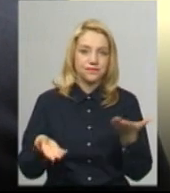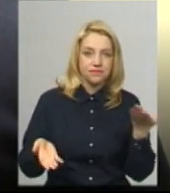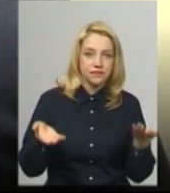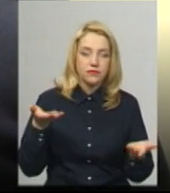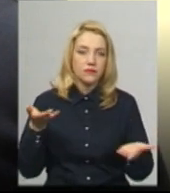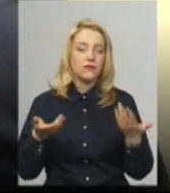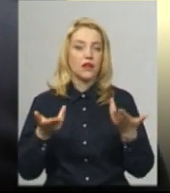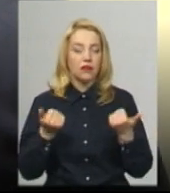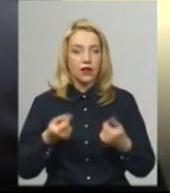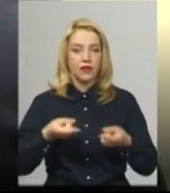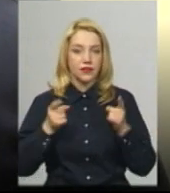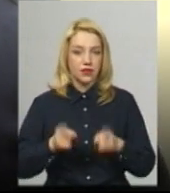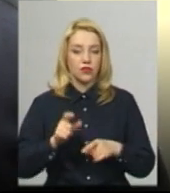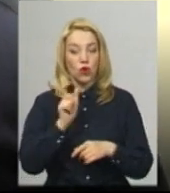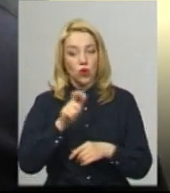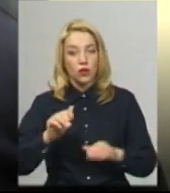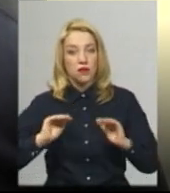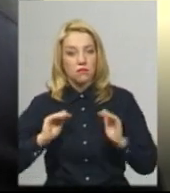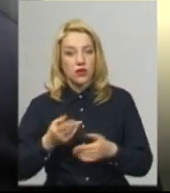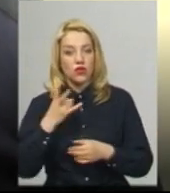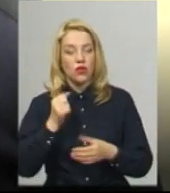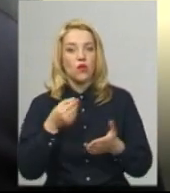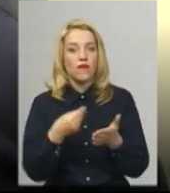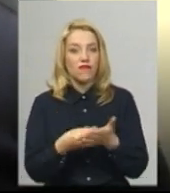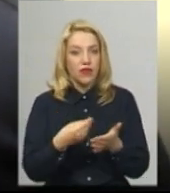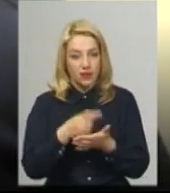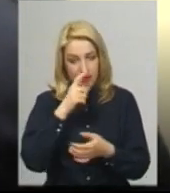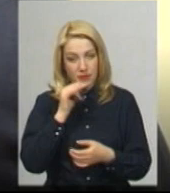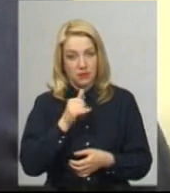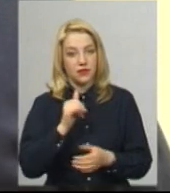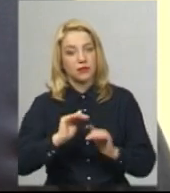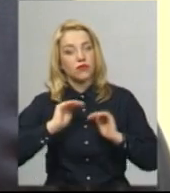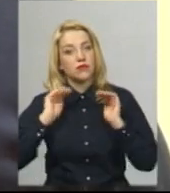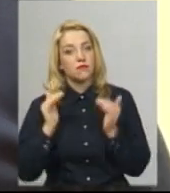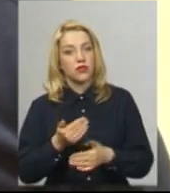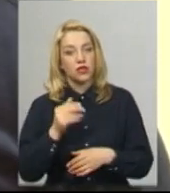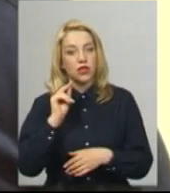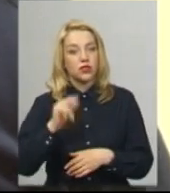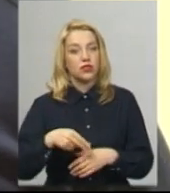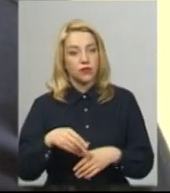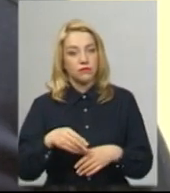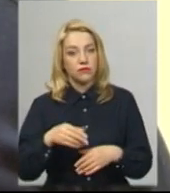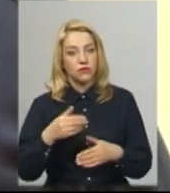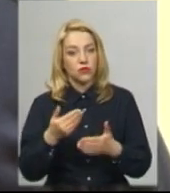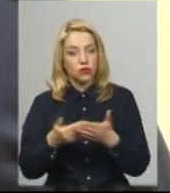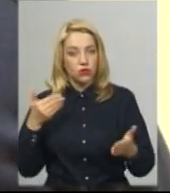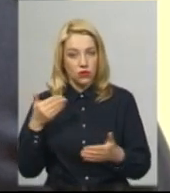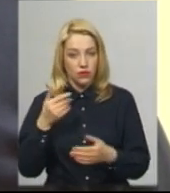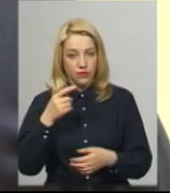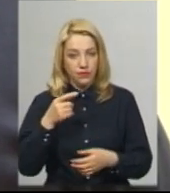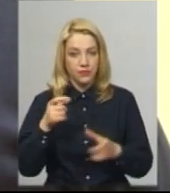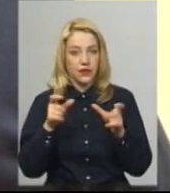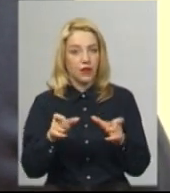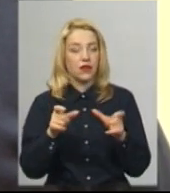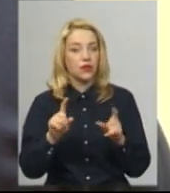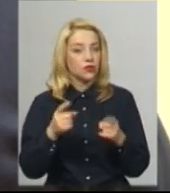дійсно, пасажирів менше, але і вартості пального також в нас менша порівняно, ніби як і до карантину. Тому